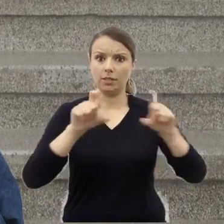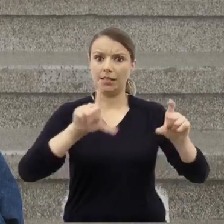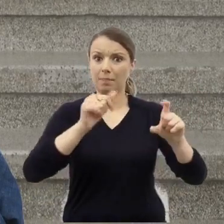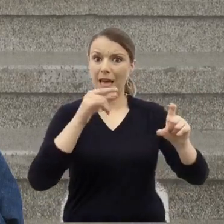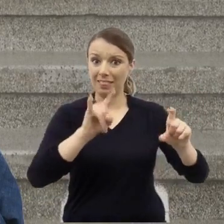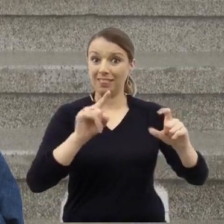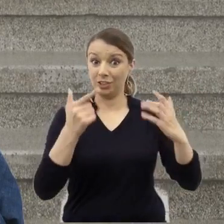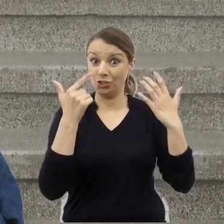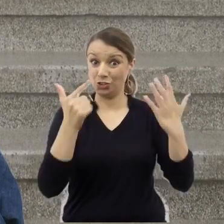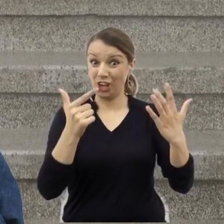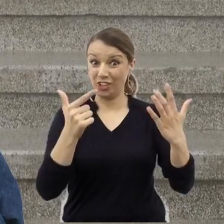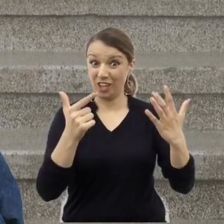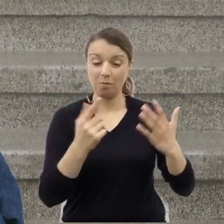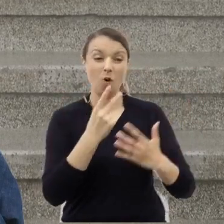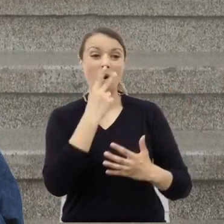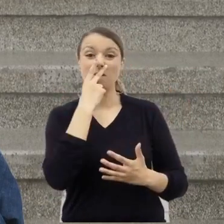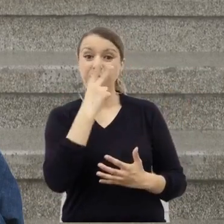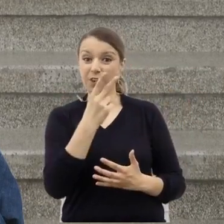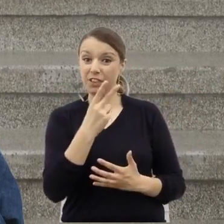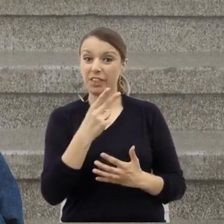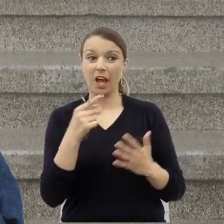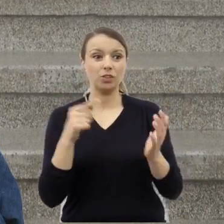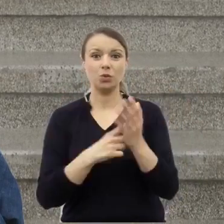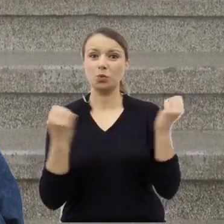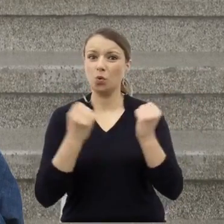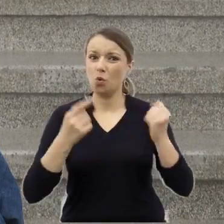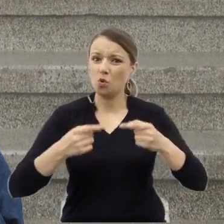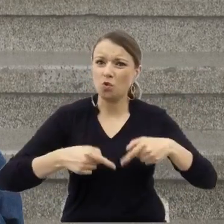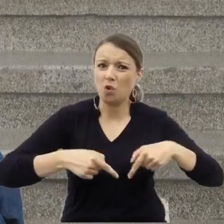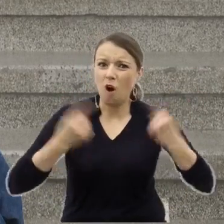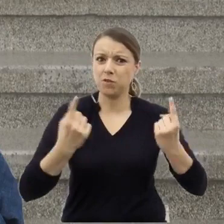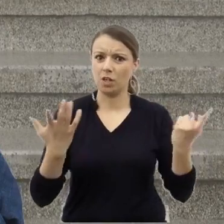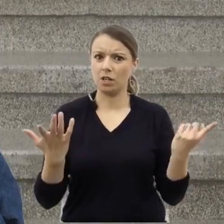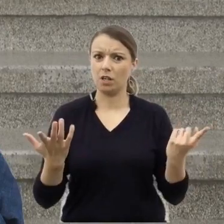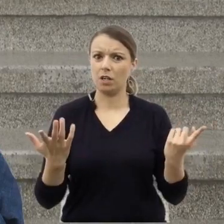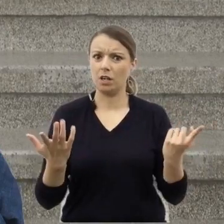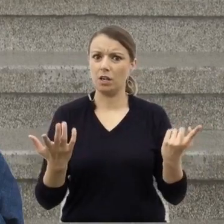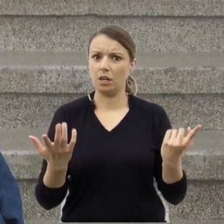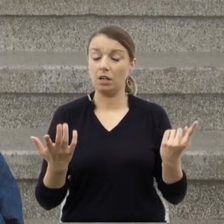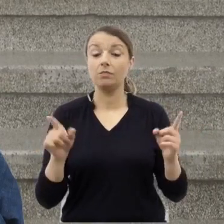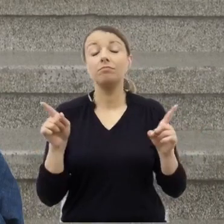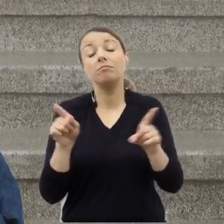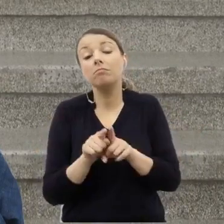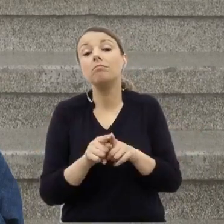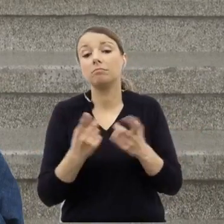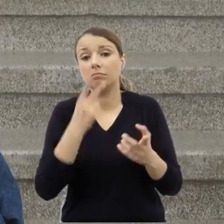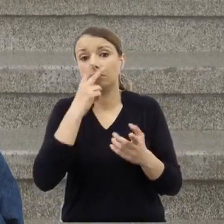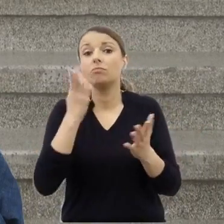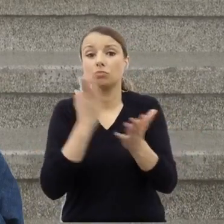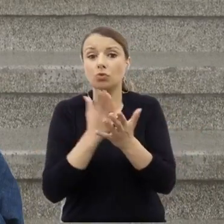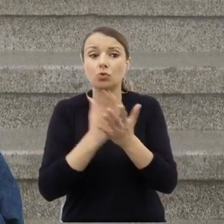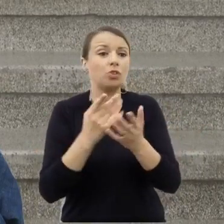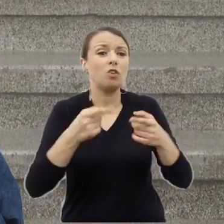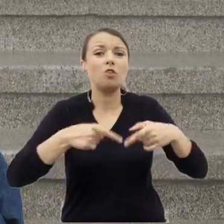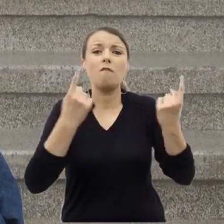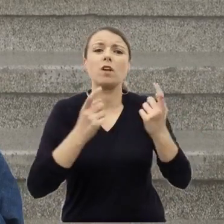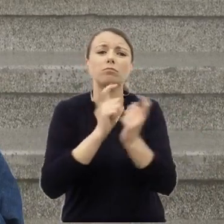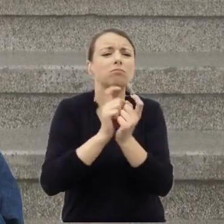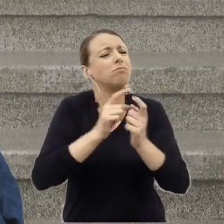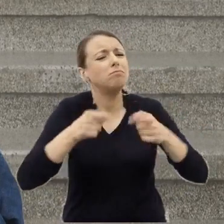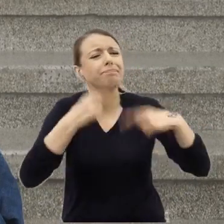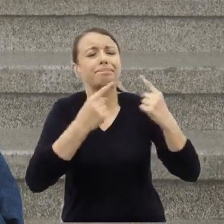absolutnej indolencji i konfliktu, jaki istniał pomiędzy wszystkimi